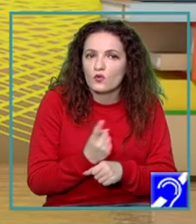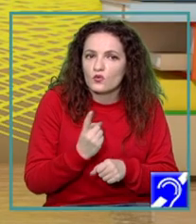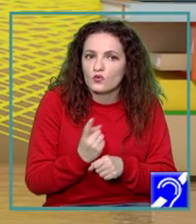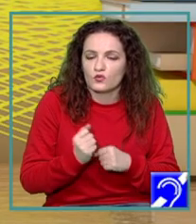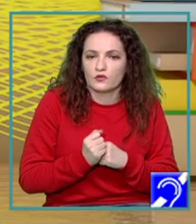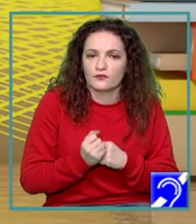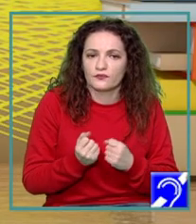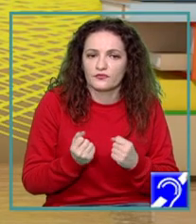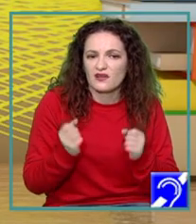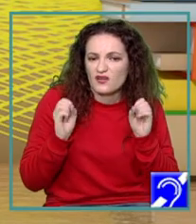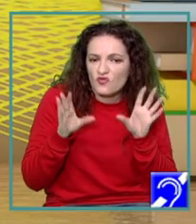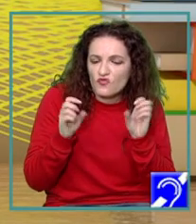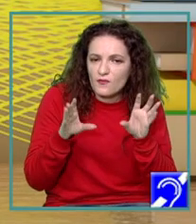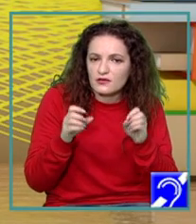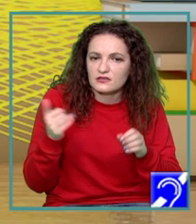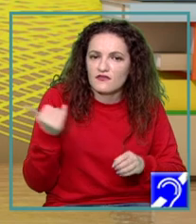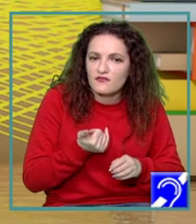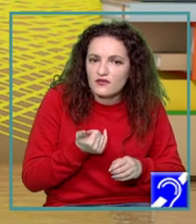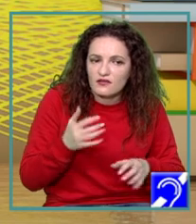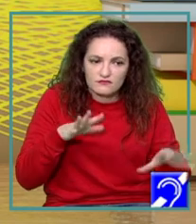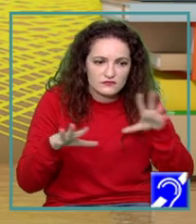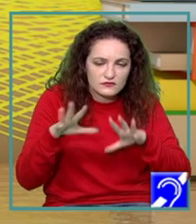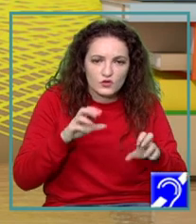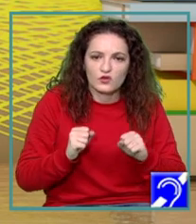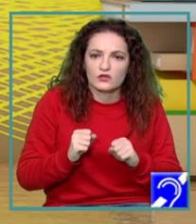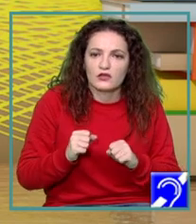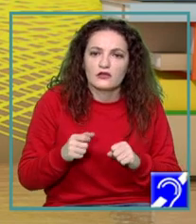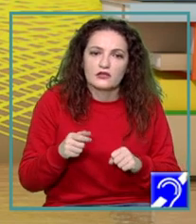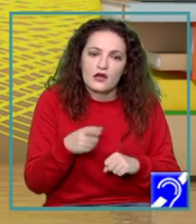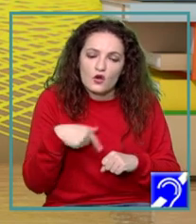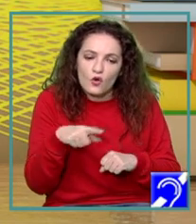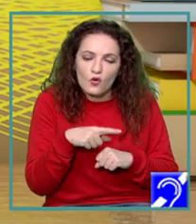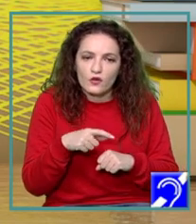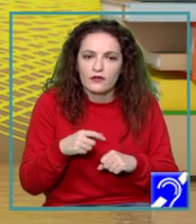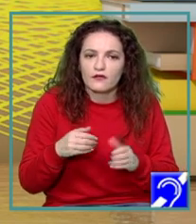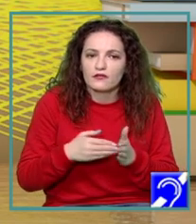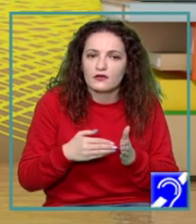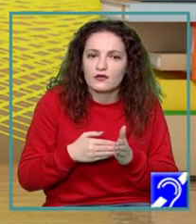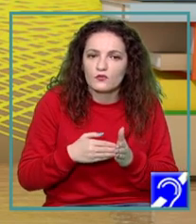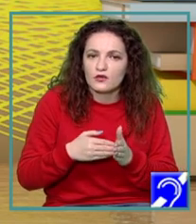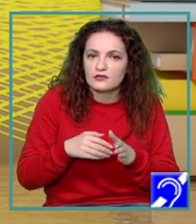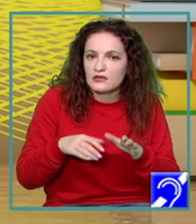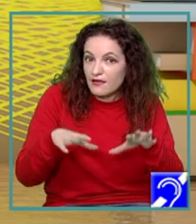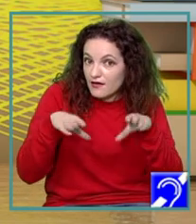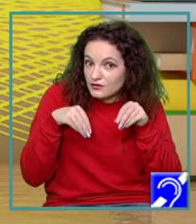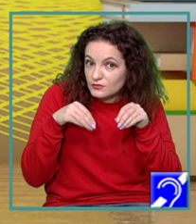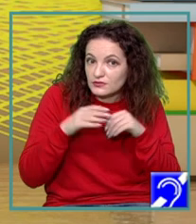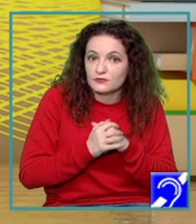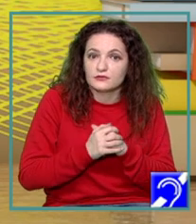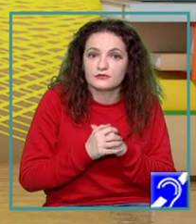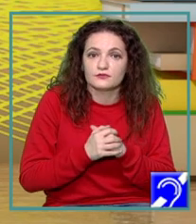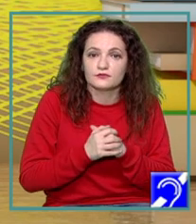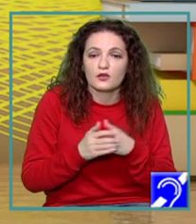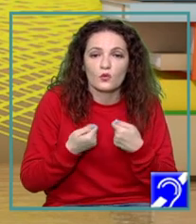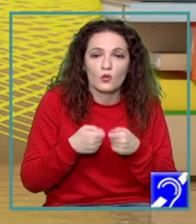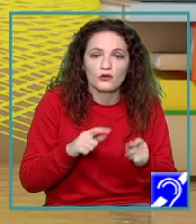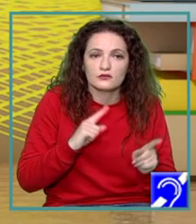distanță și vin din toate părțile, iar noi trebuie să le asimilăm și să le integrăm pentru a putea lucra cu ele. Iar toate aceste